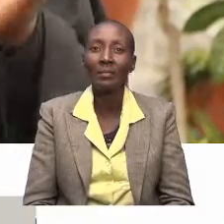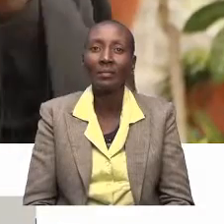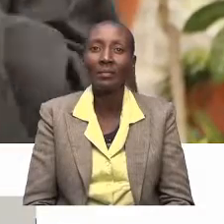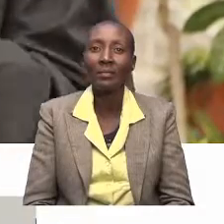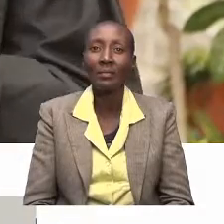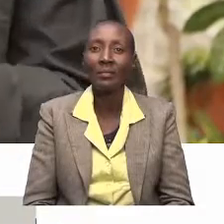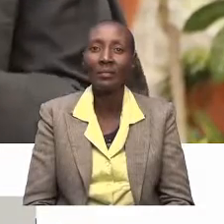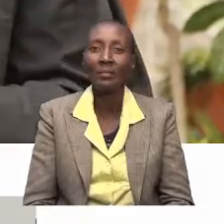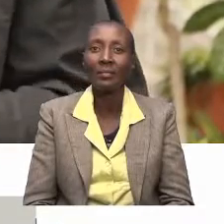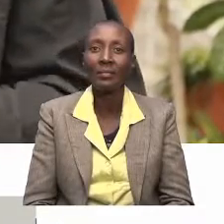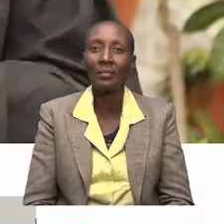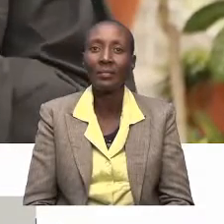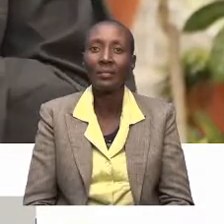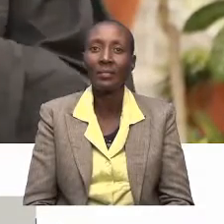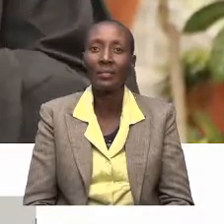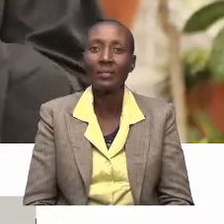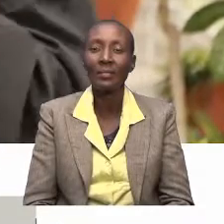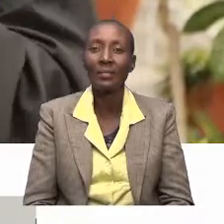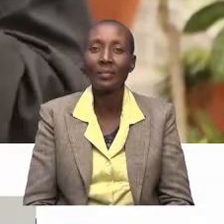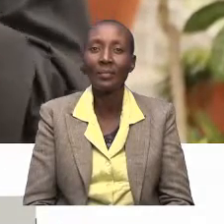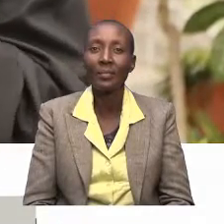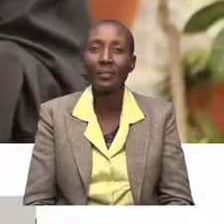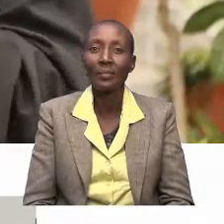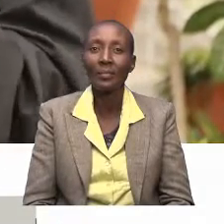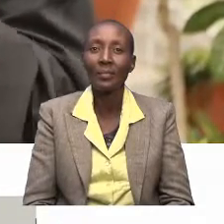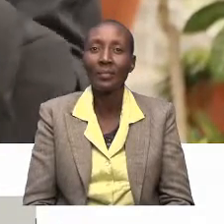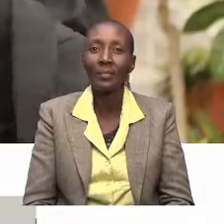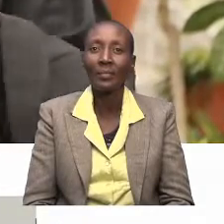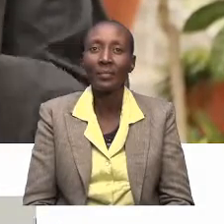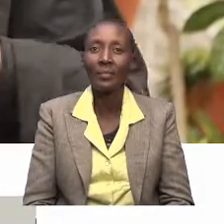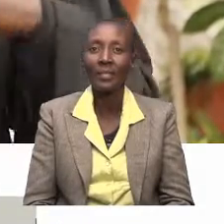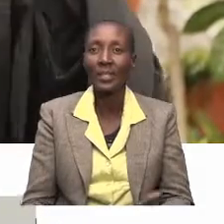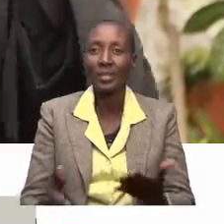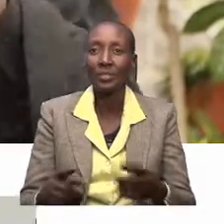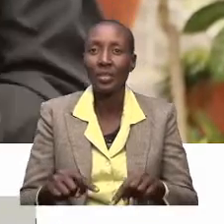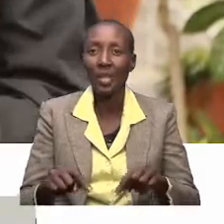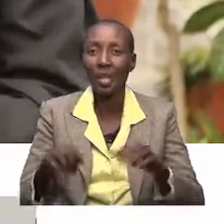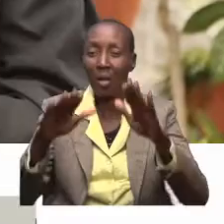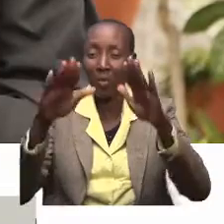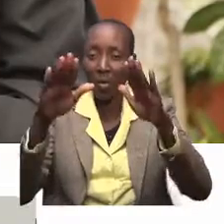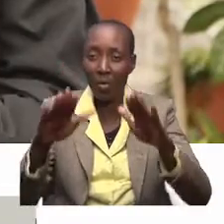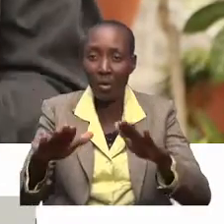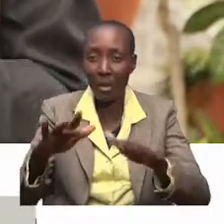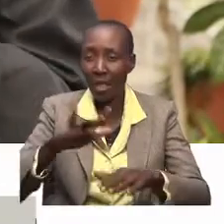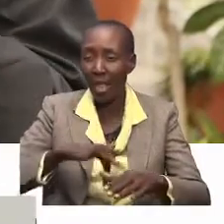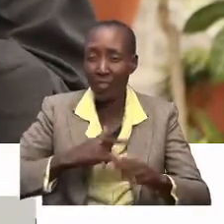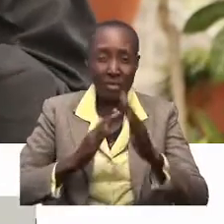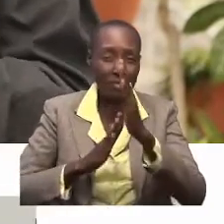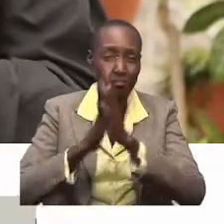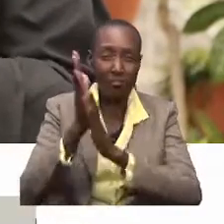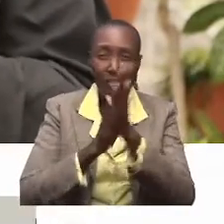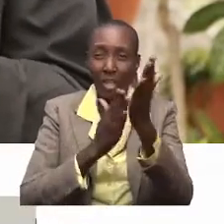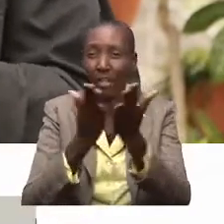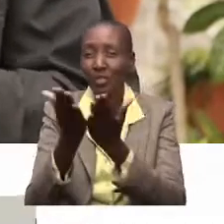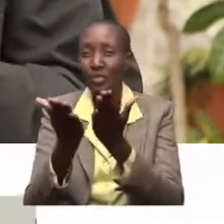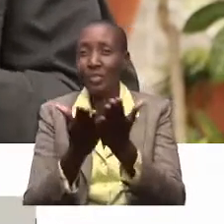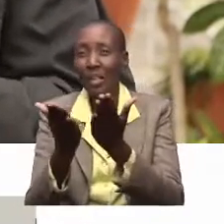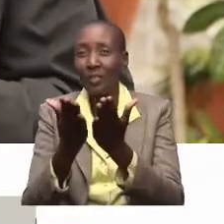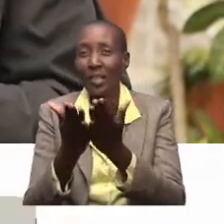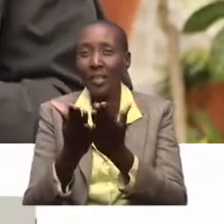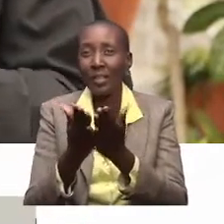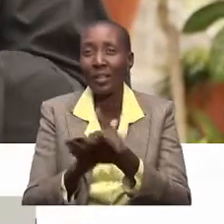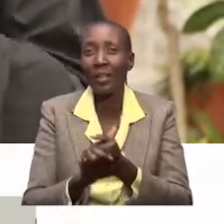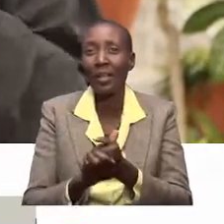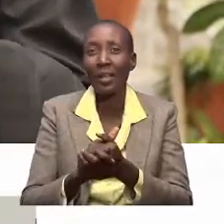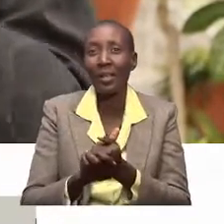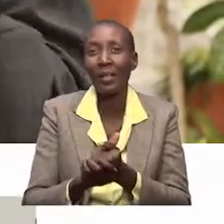I want to thank God. I've been ordained today. I feel motivated to serve. And I know with God,